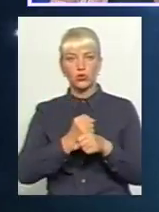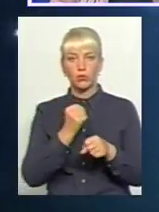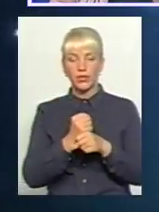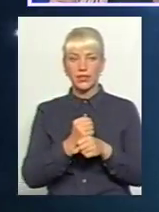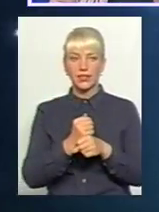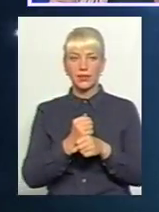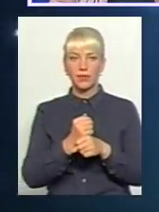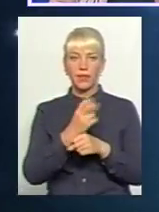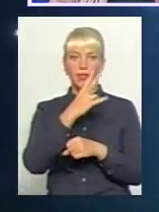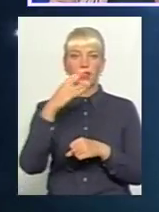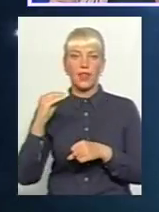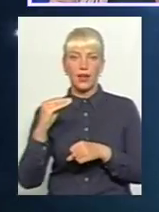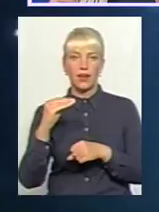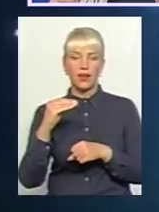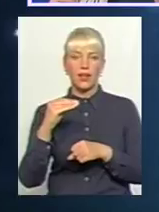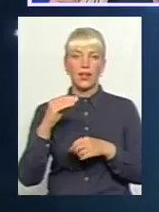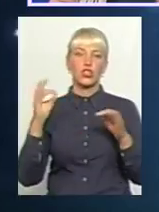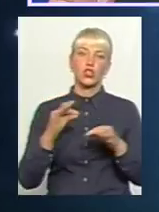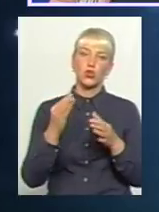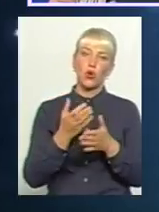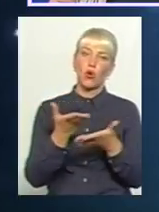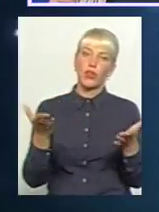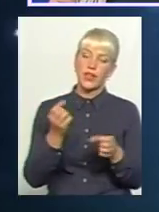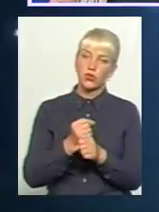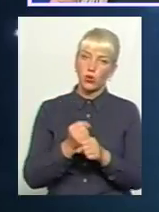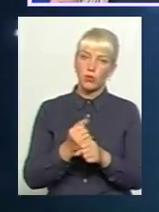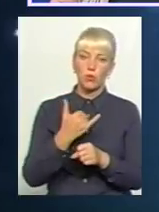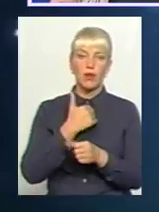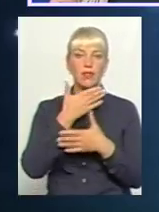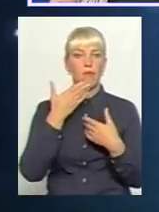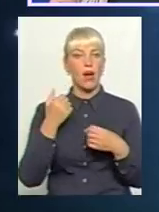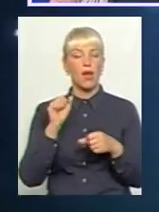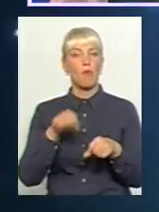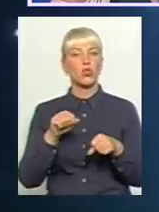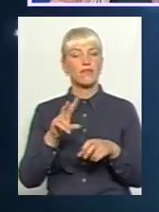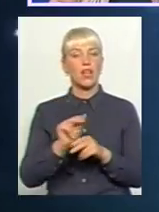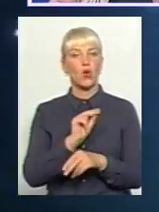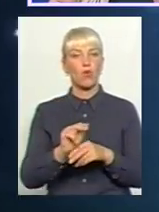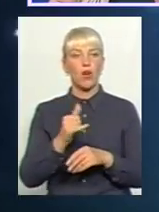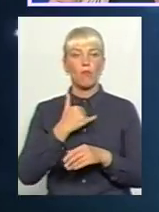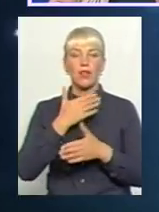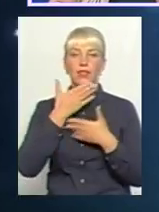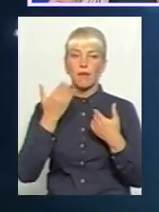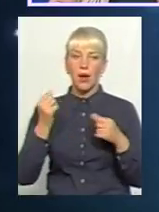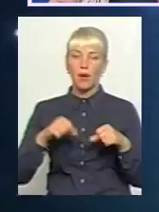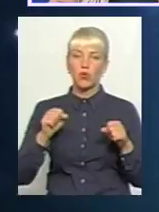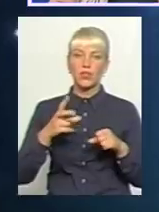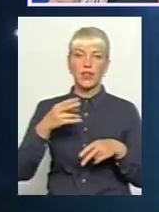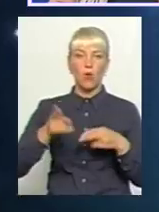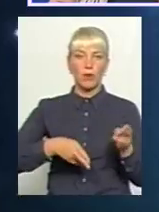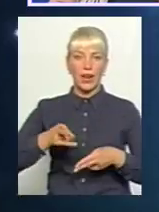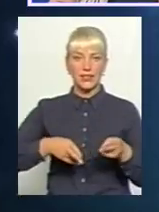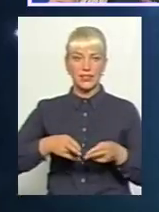нічого не зробиш. в мене немає можливості на лікування, мене немає можливості на апілацію.